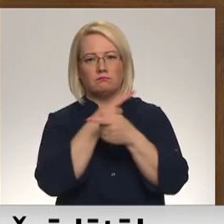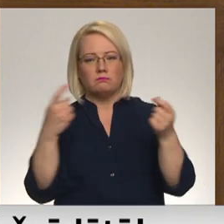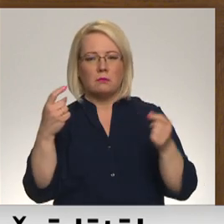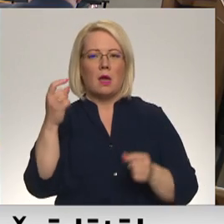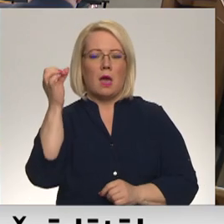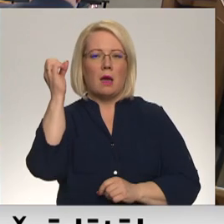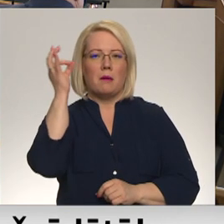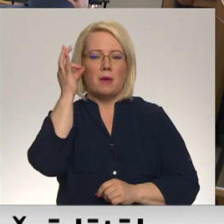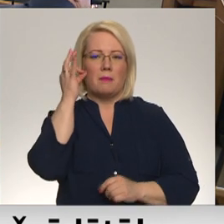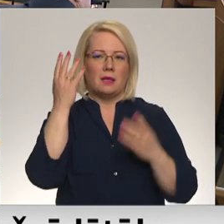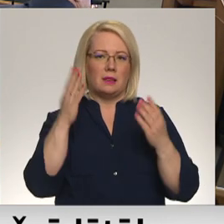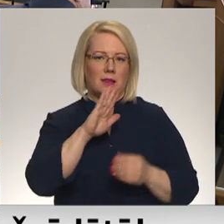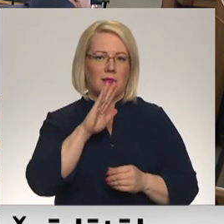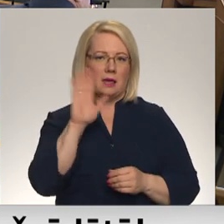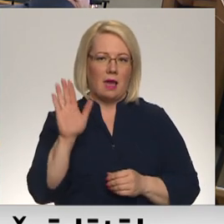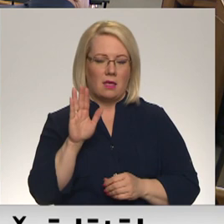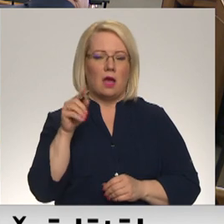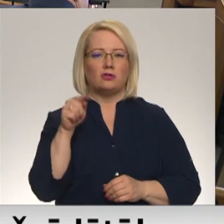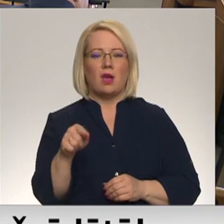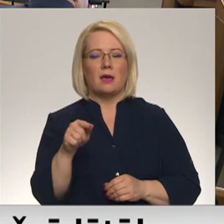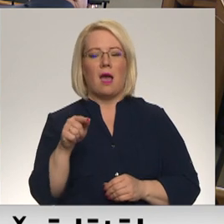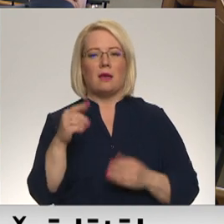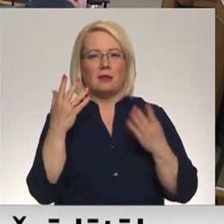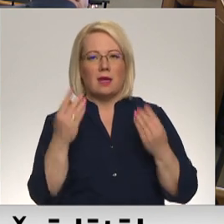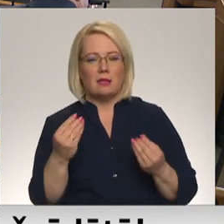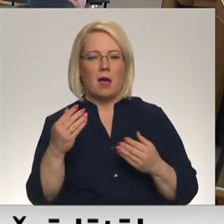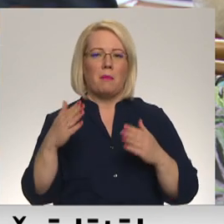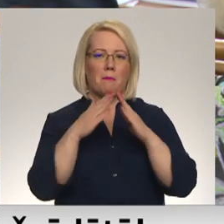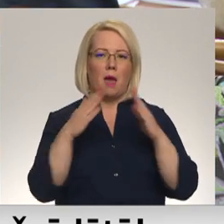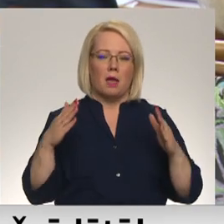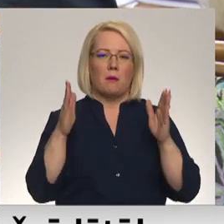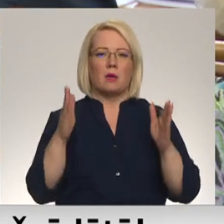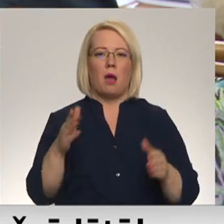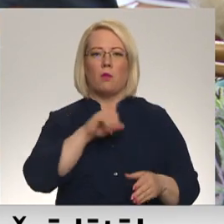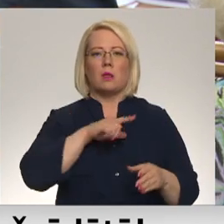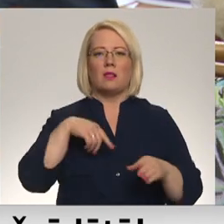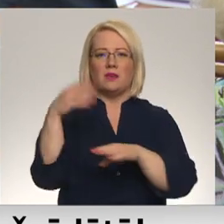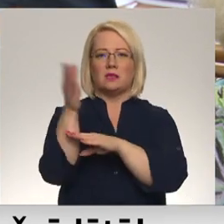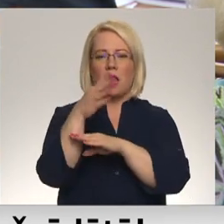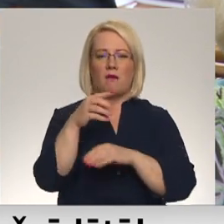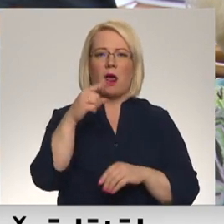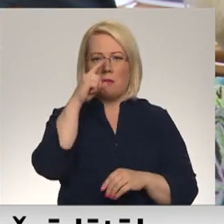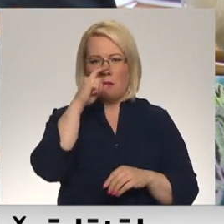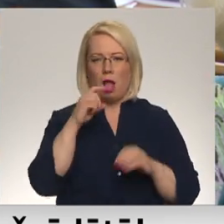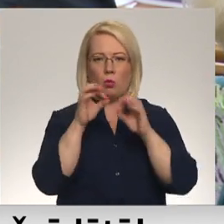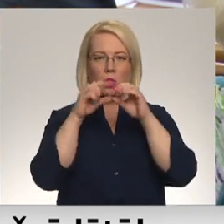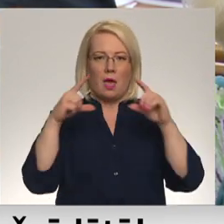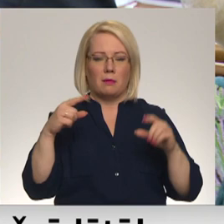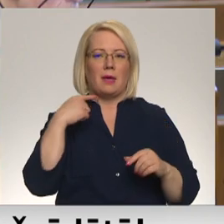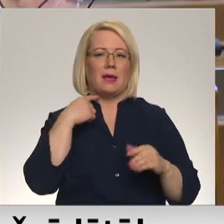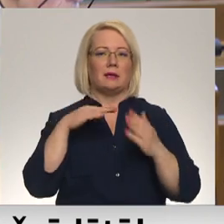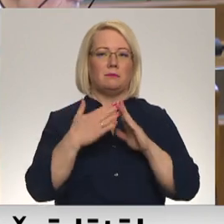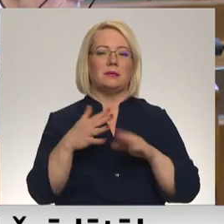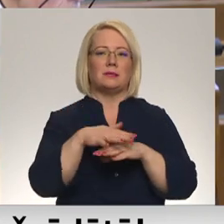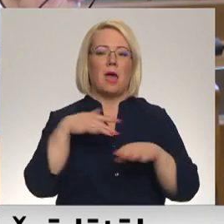piemiņas diena. Šajā piemiņas dienā piestādiem un dzīvojumajā mājām jānovieto Latvijas karoks sēru noformējumā, bet pie Rīgas pilsa